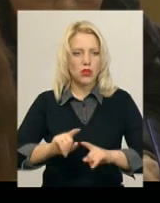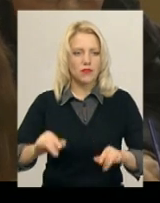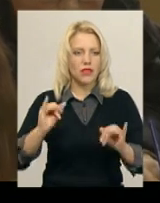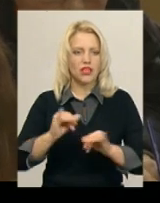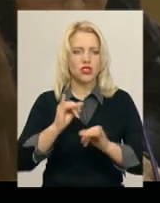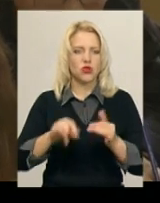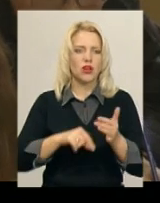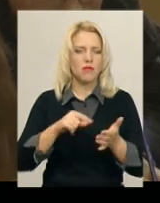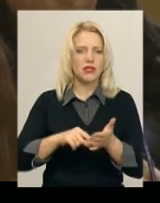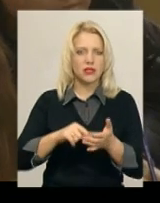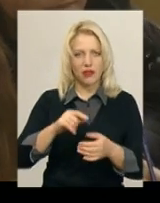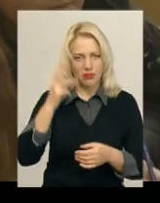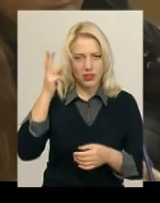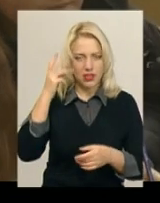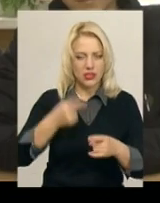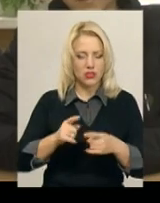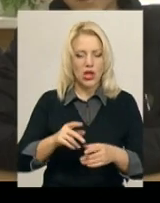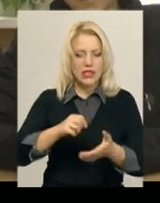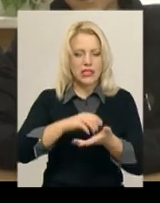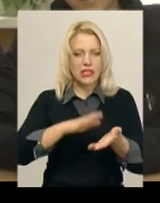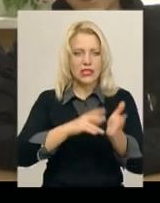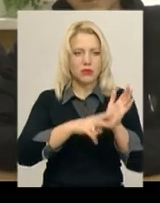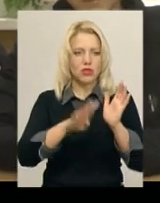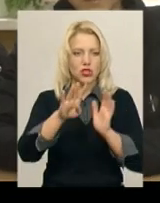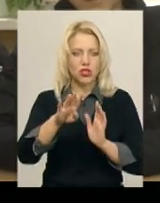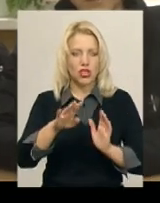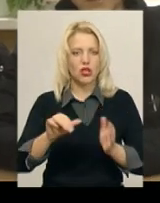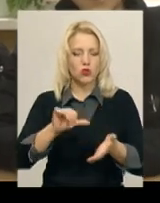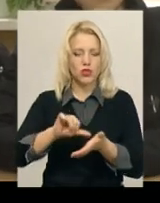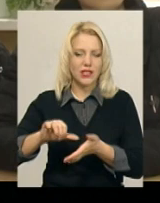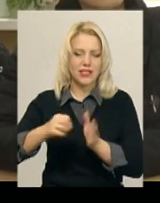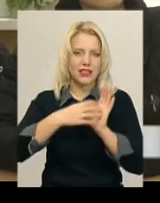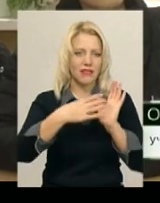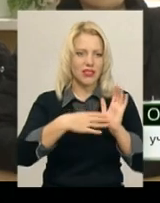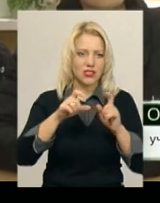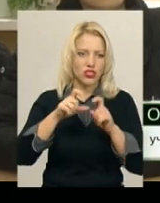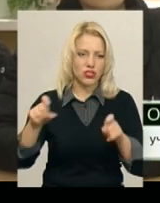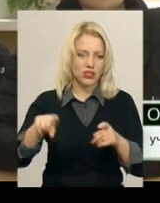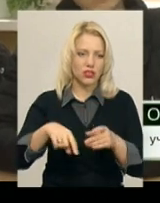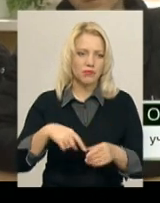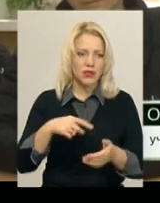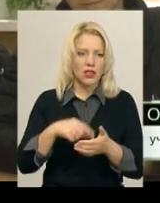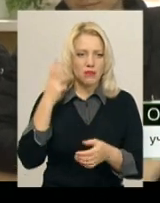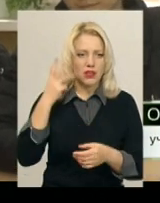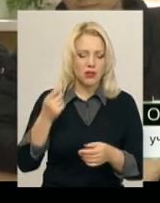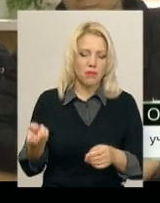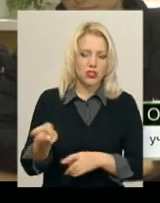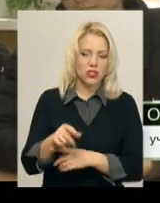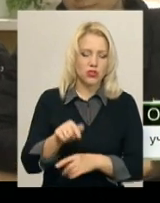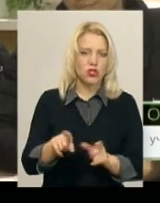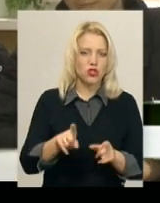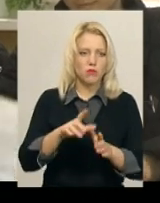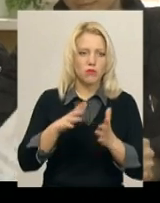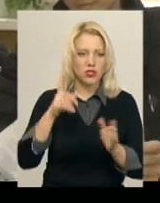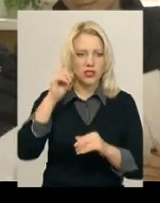пані Наталя. Всього зареєстрували 84 учасника з 19 шкіл Хмельницького. Ми прийшли сюди, щоб більше знати про